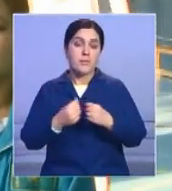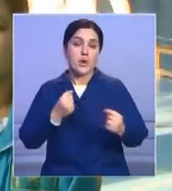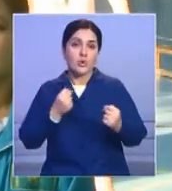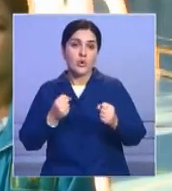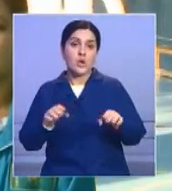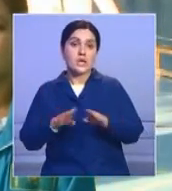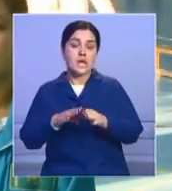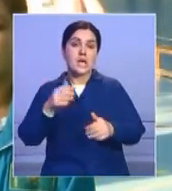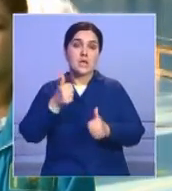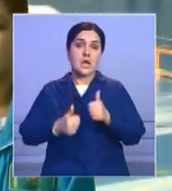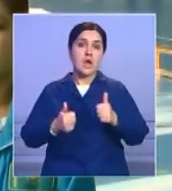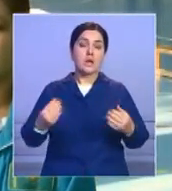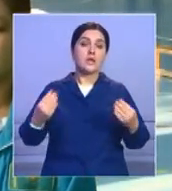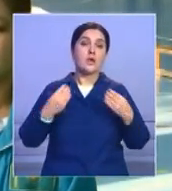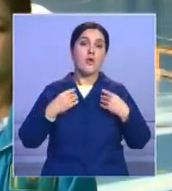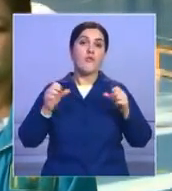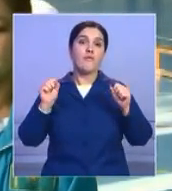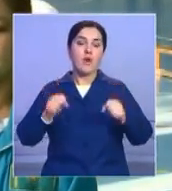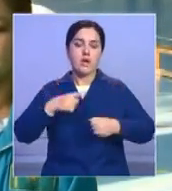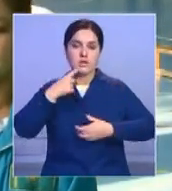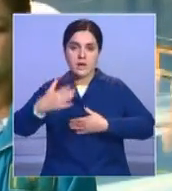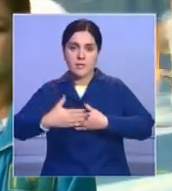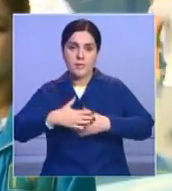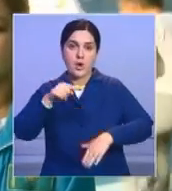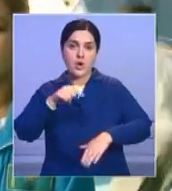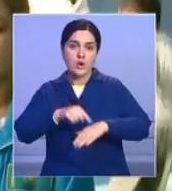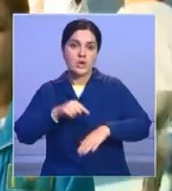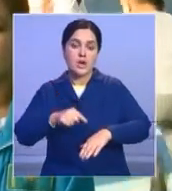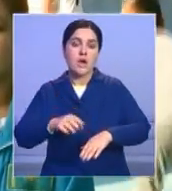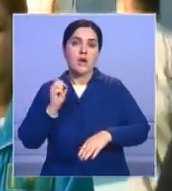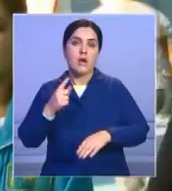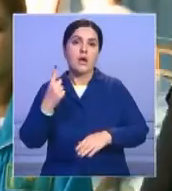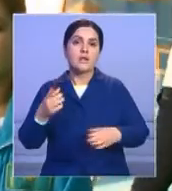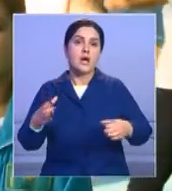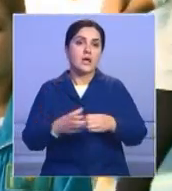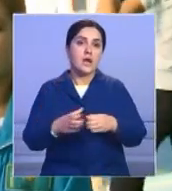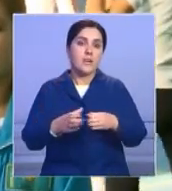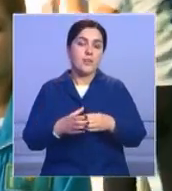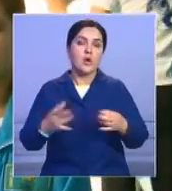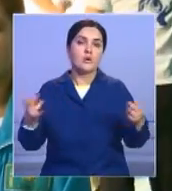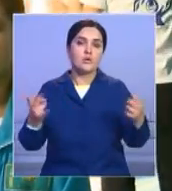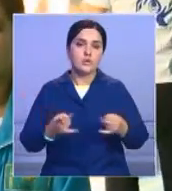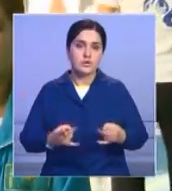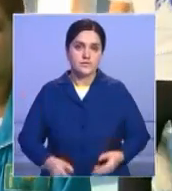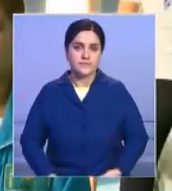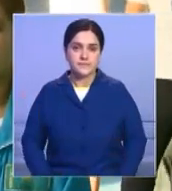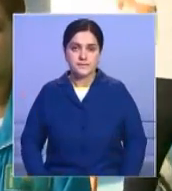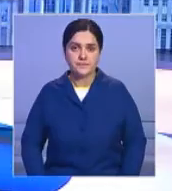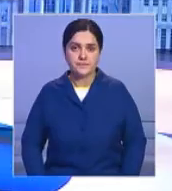состязания дают нам возможность сблизиться, почувствовать себя членом одной команды, быть нужным звеном.